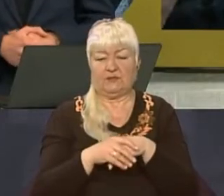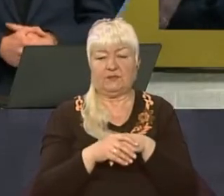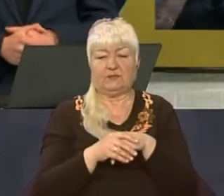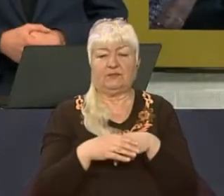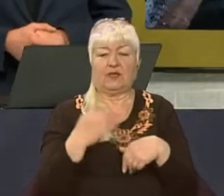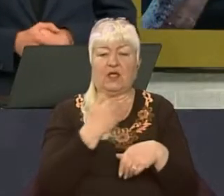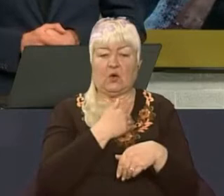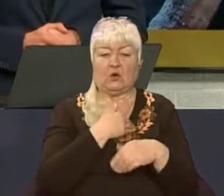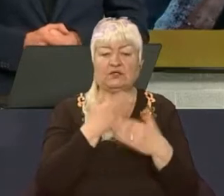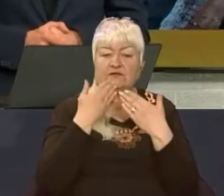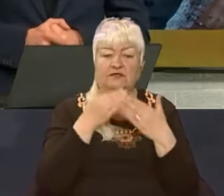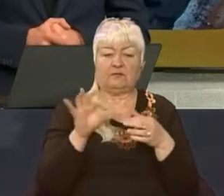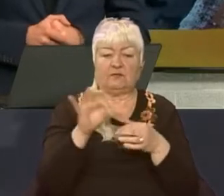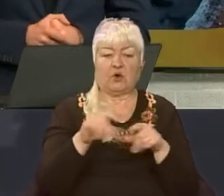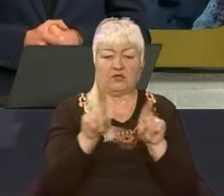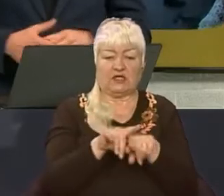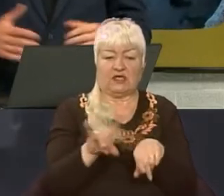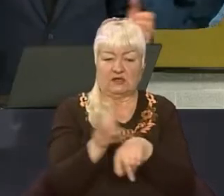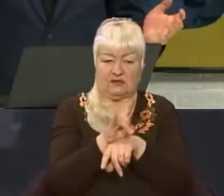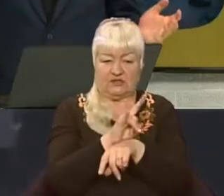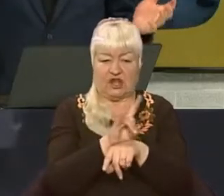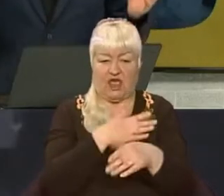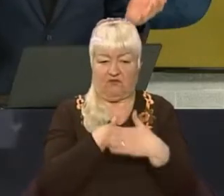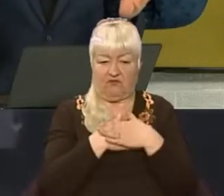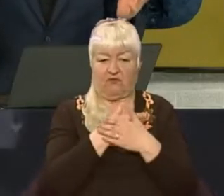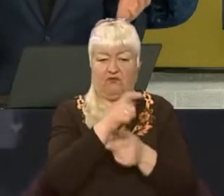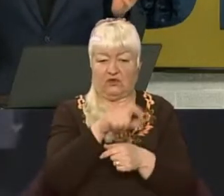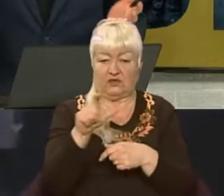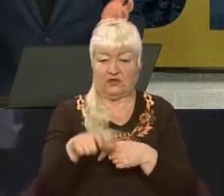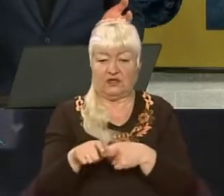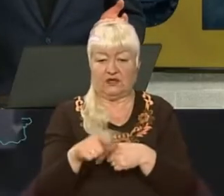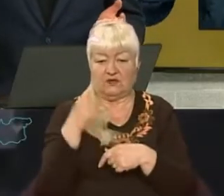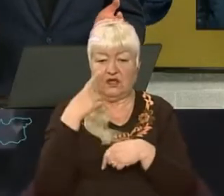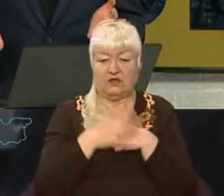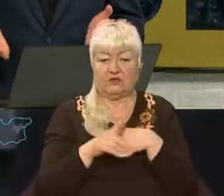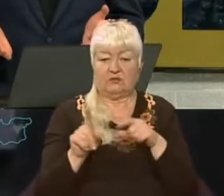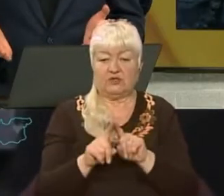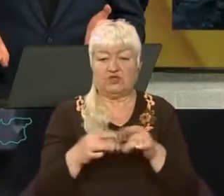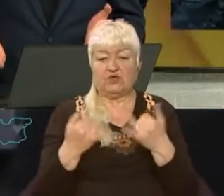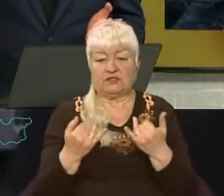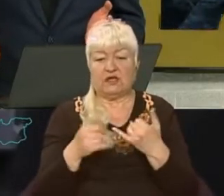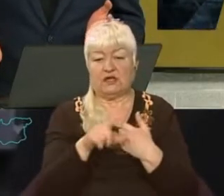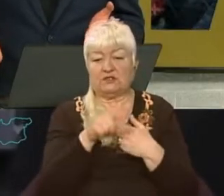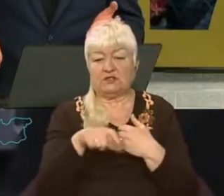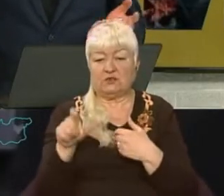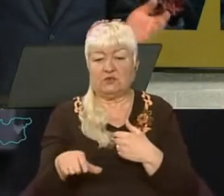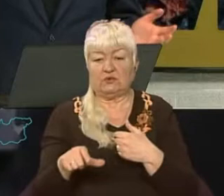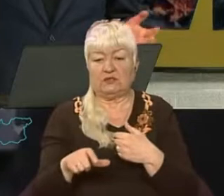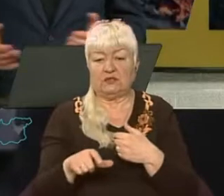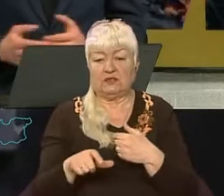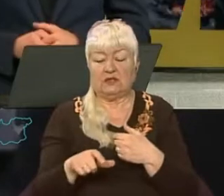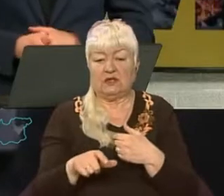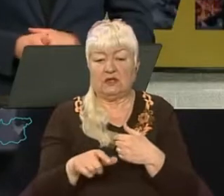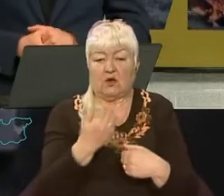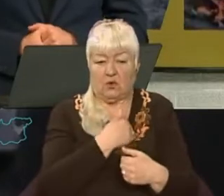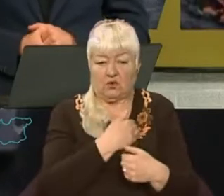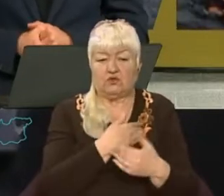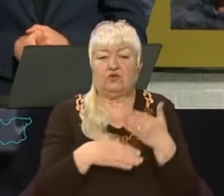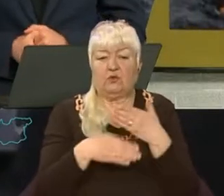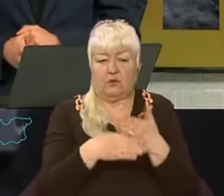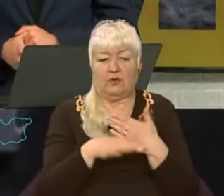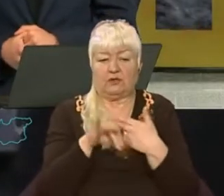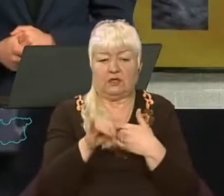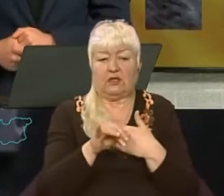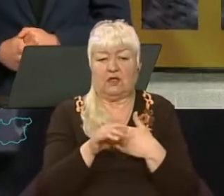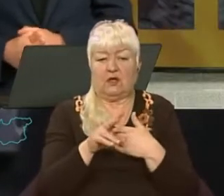запитати про таких вже волонтерів. Зрозуміло, що зараз люди емпатичні, люди дійсно хочуть допомогти, і будь-хто,